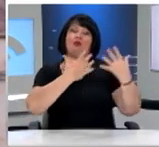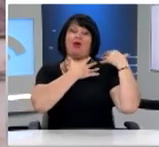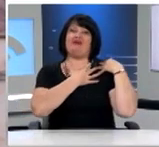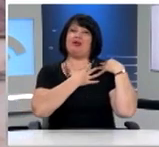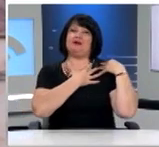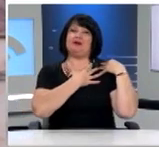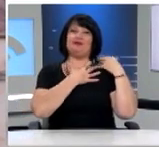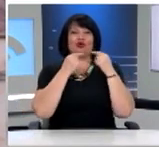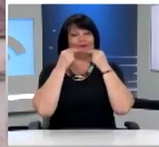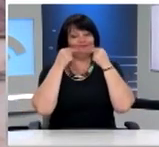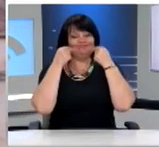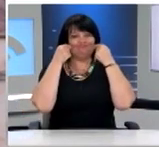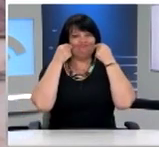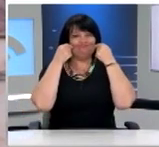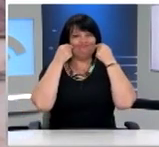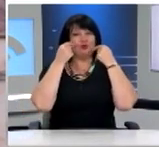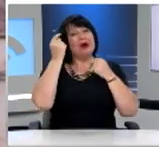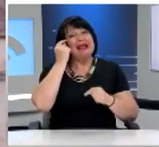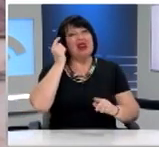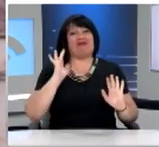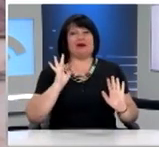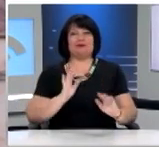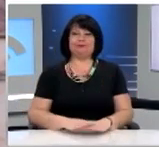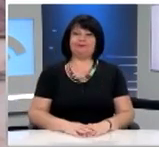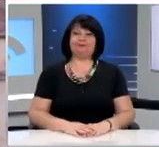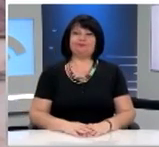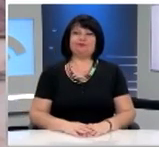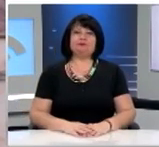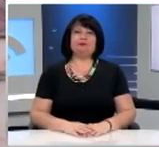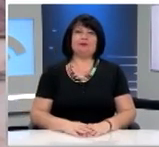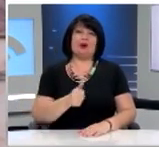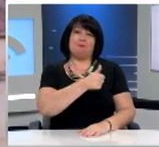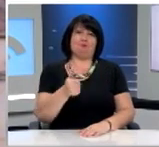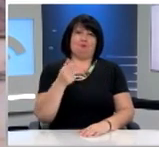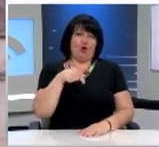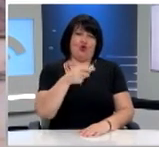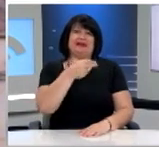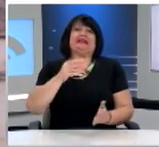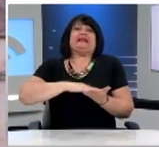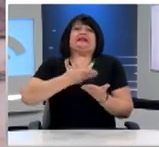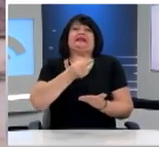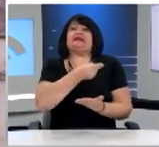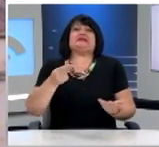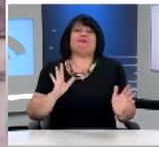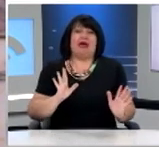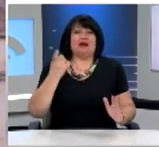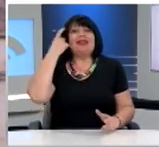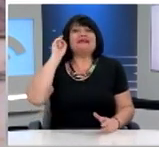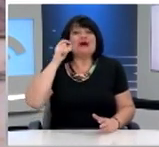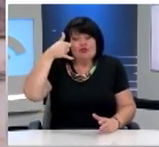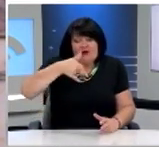Φυσικά οι ερμηνείες δεν είναι μονοσήμαντες Δεν ξέρουμε κατά βάση